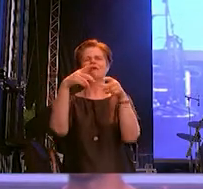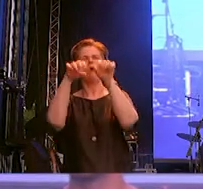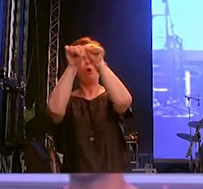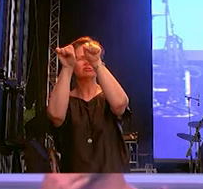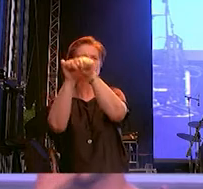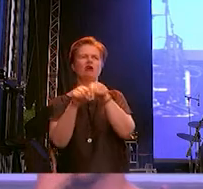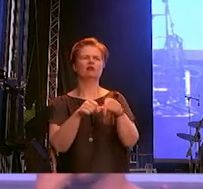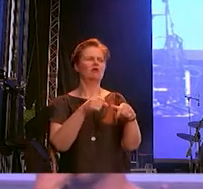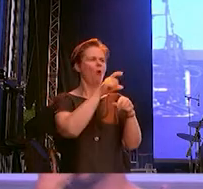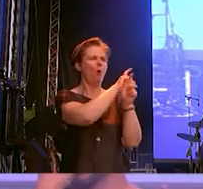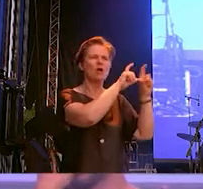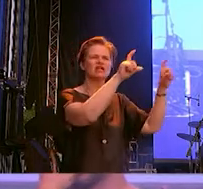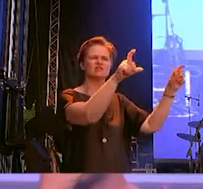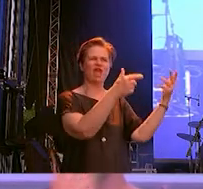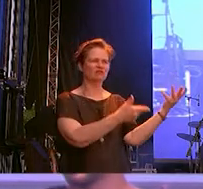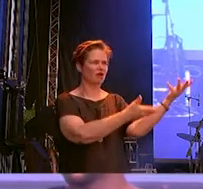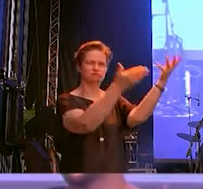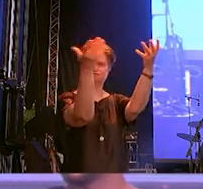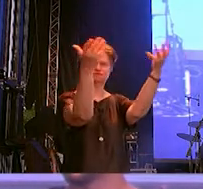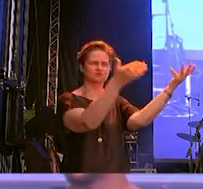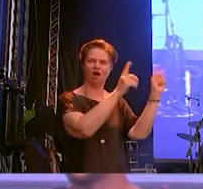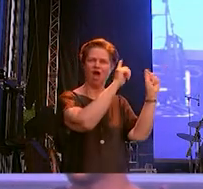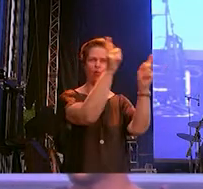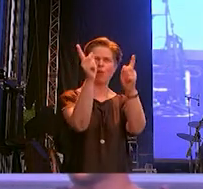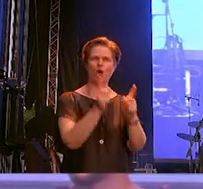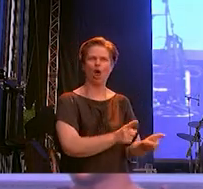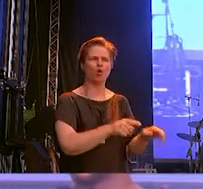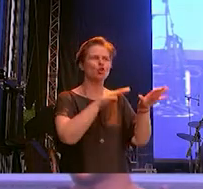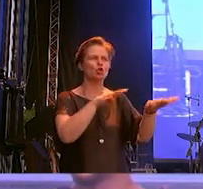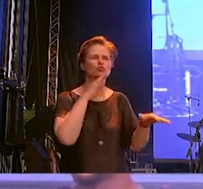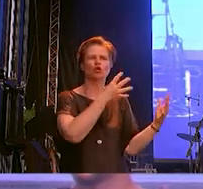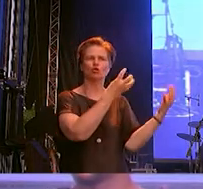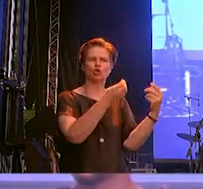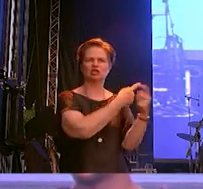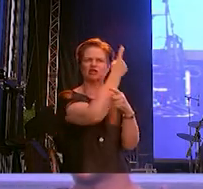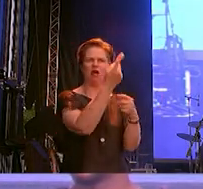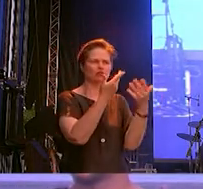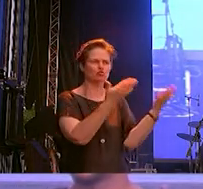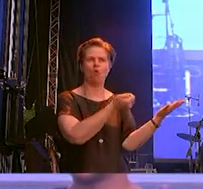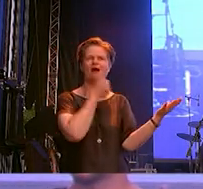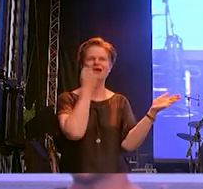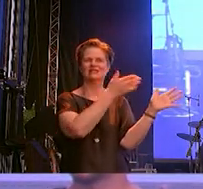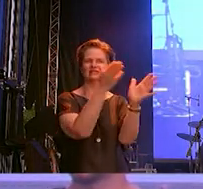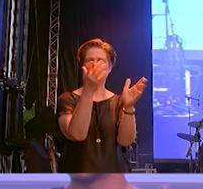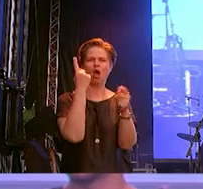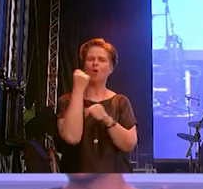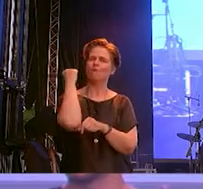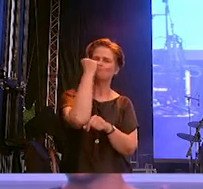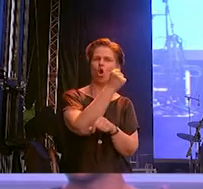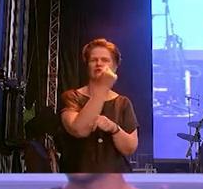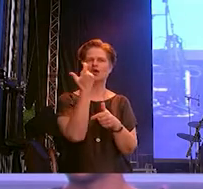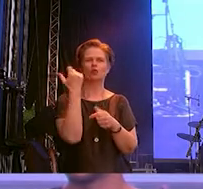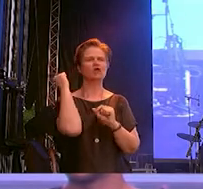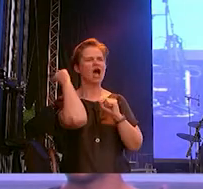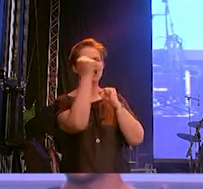das sind nur die prominentesten Beispiele für rassistische und rechte Gewalt in den 1990er Jahren. Und auch die Morde und Anschläge des